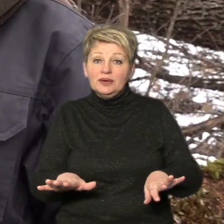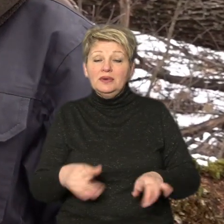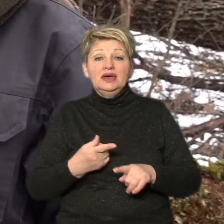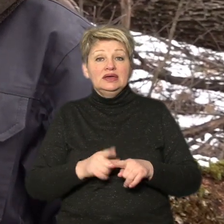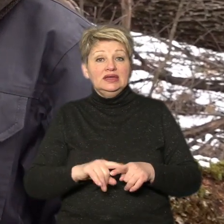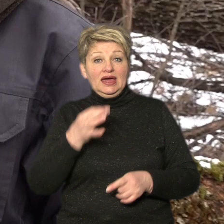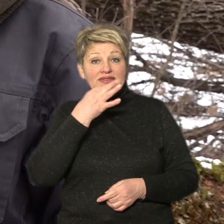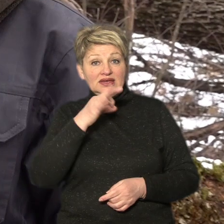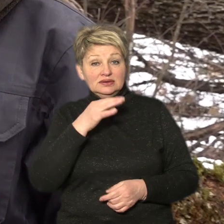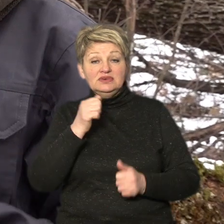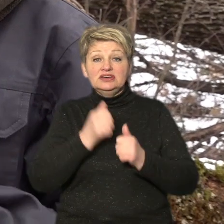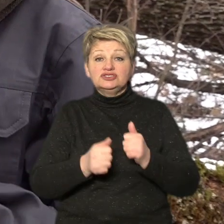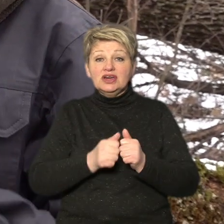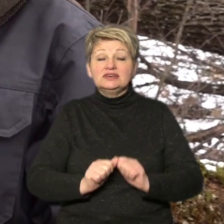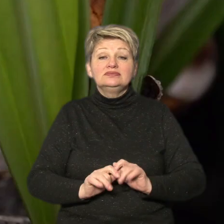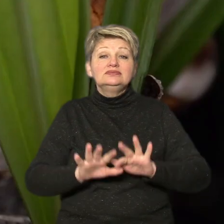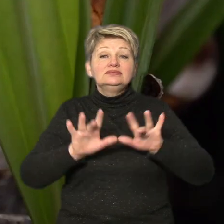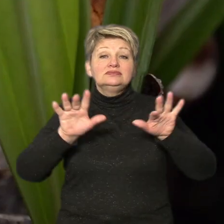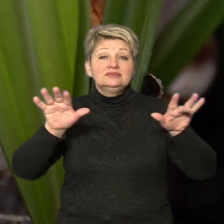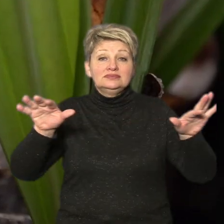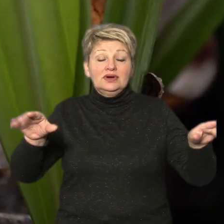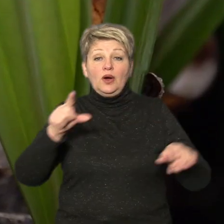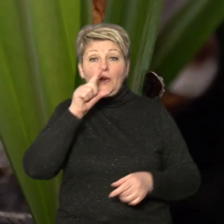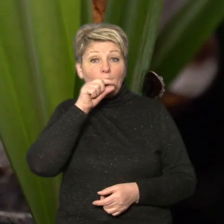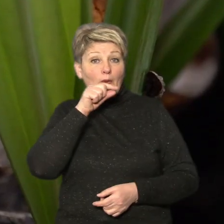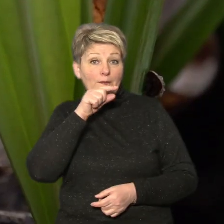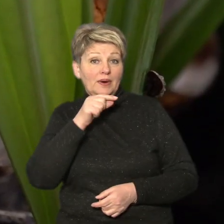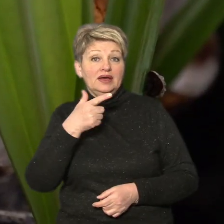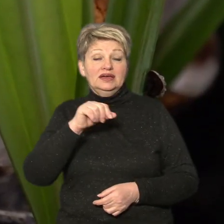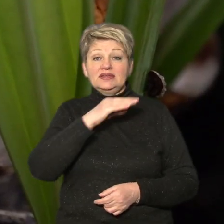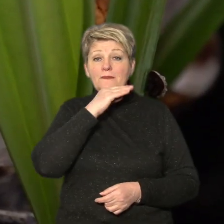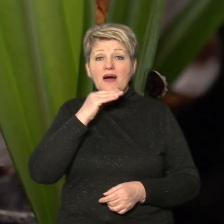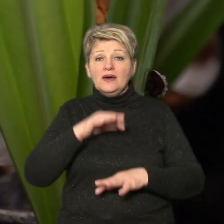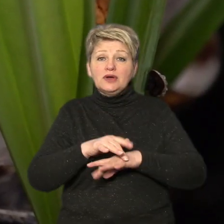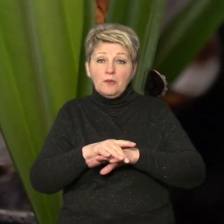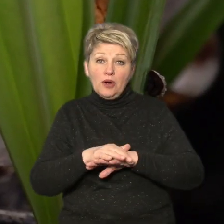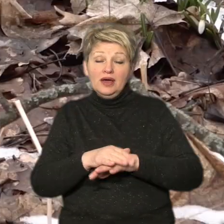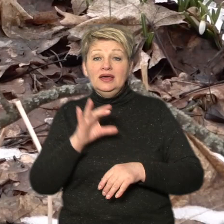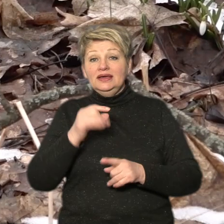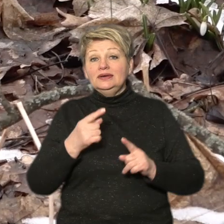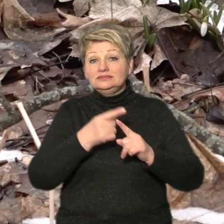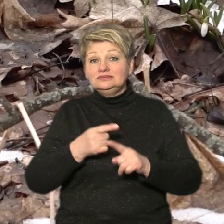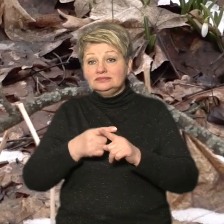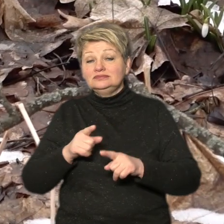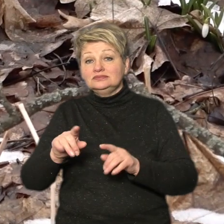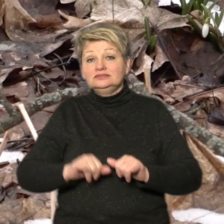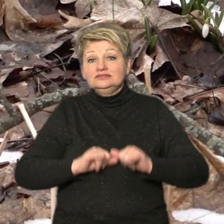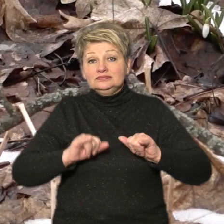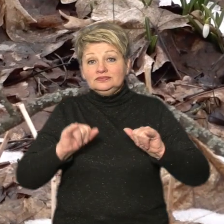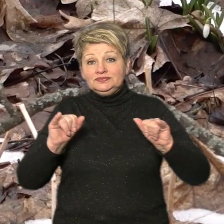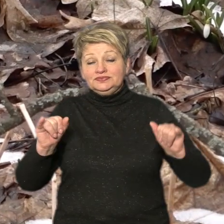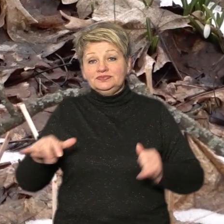часто, це ізогрія, розносять комахи. І де багато мурашників, то плюс, адже мурашки, вони воширять насіння.